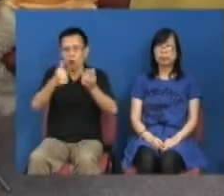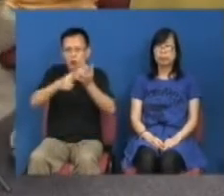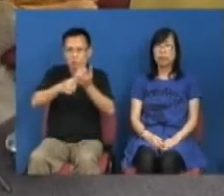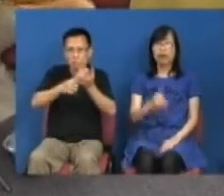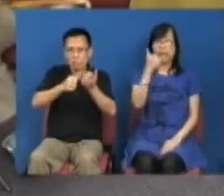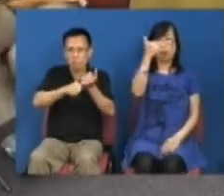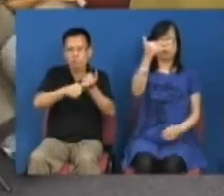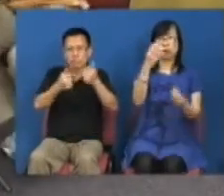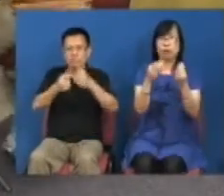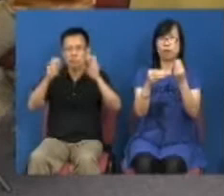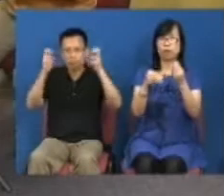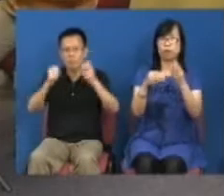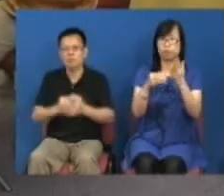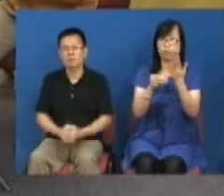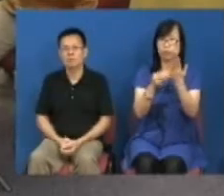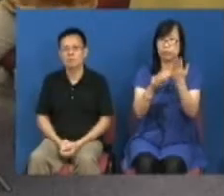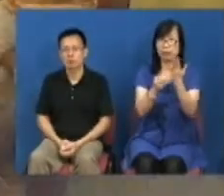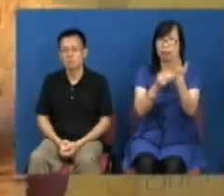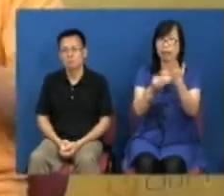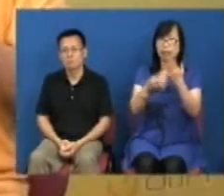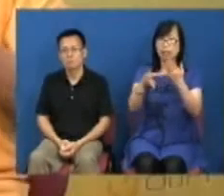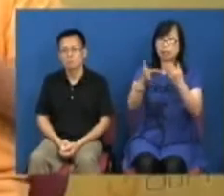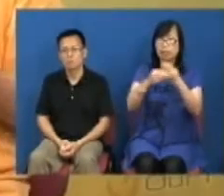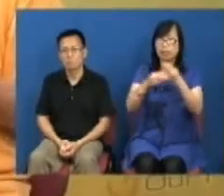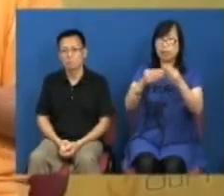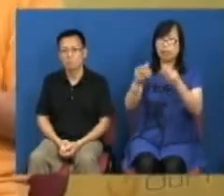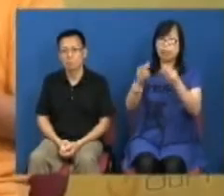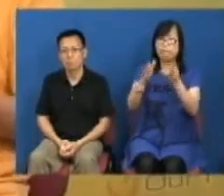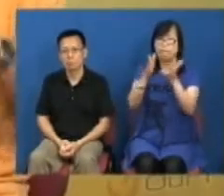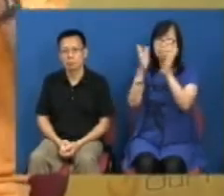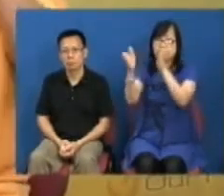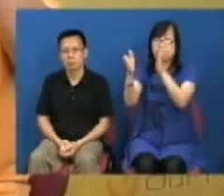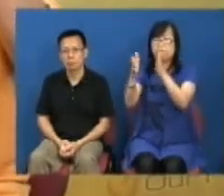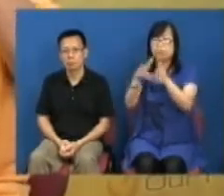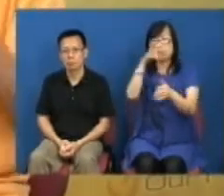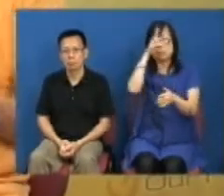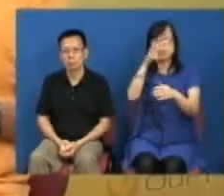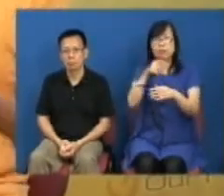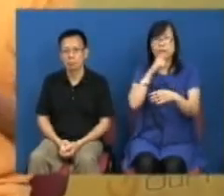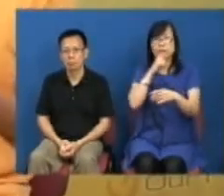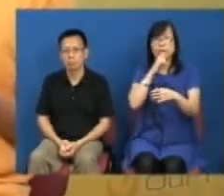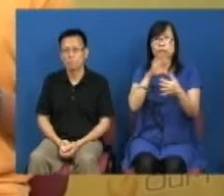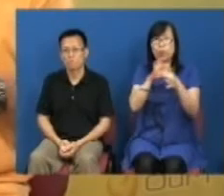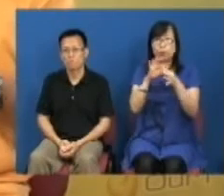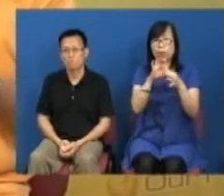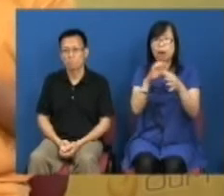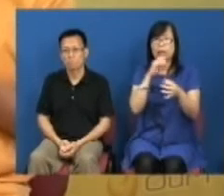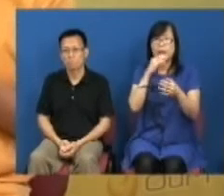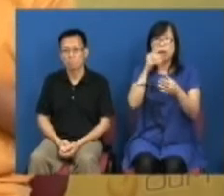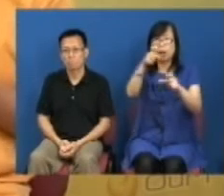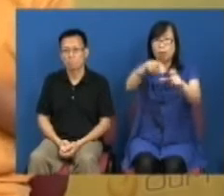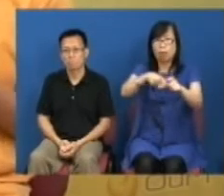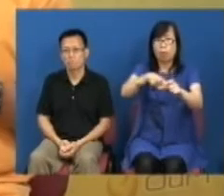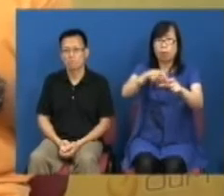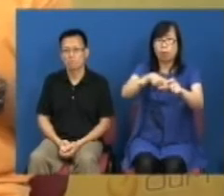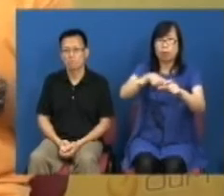题刚才主题是原则性的那六个副题是倾向一些政策的枪议和我们主题都有关第一个就是回购公共事